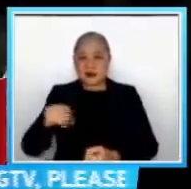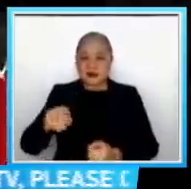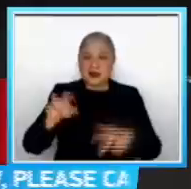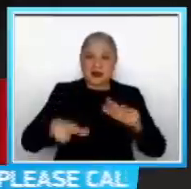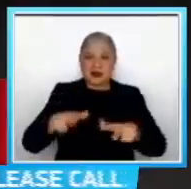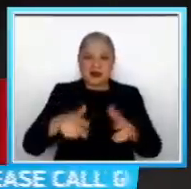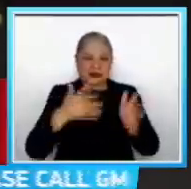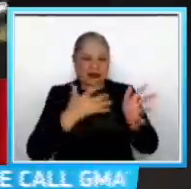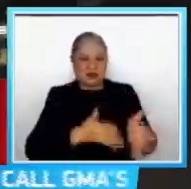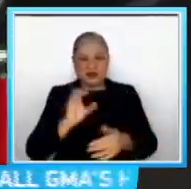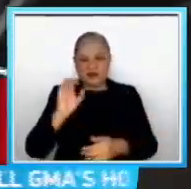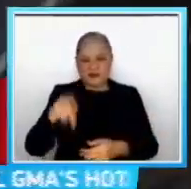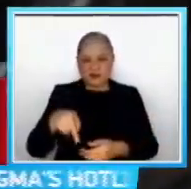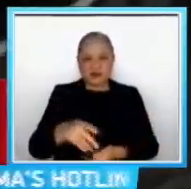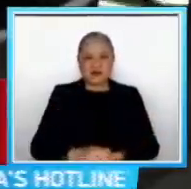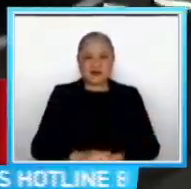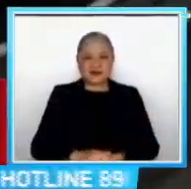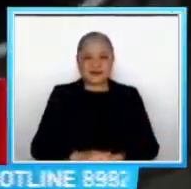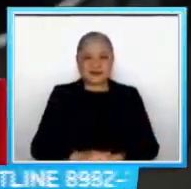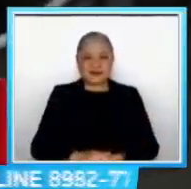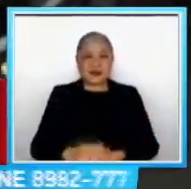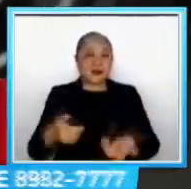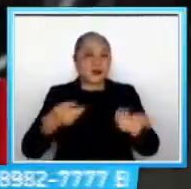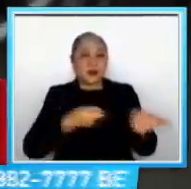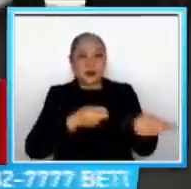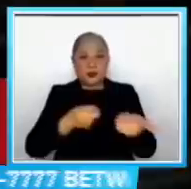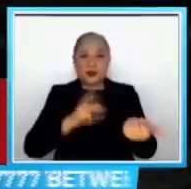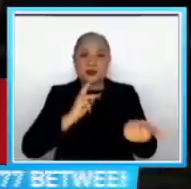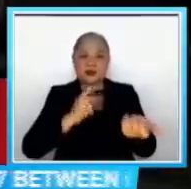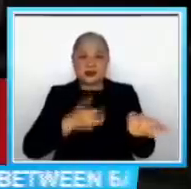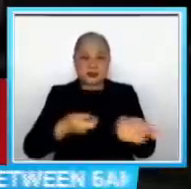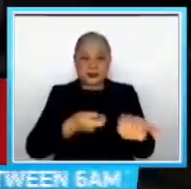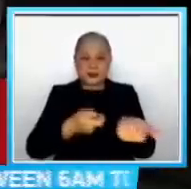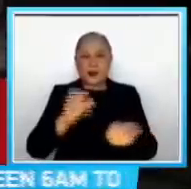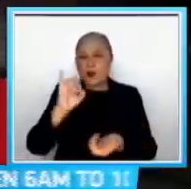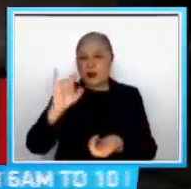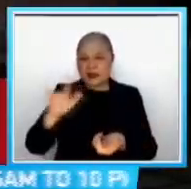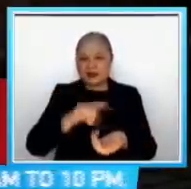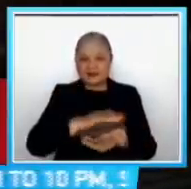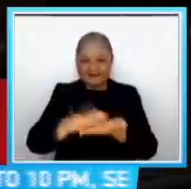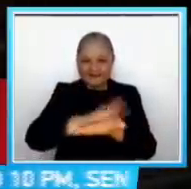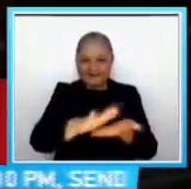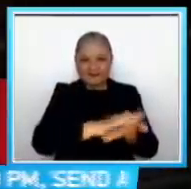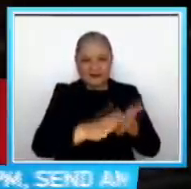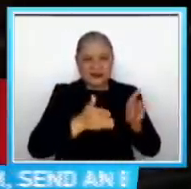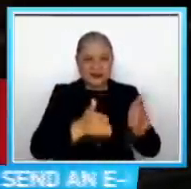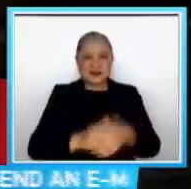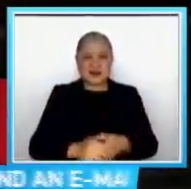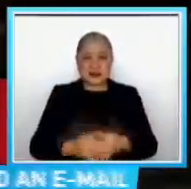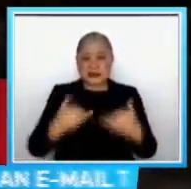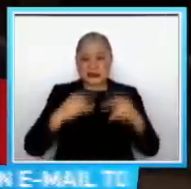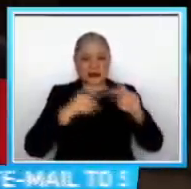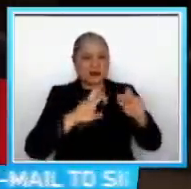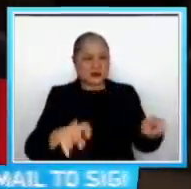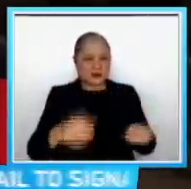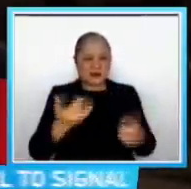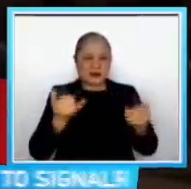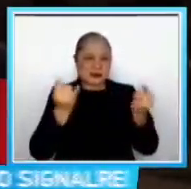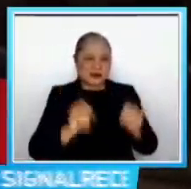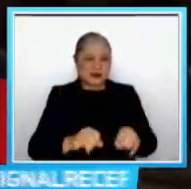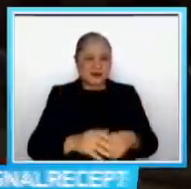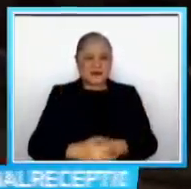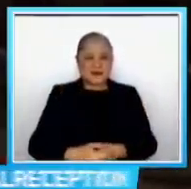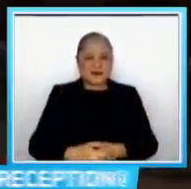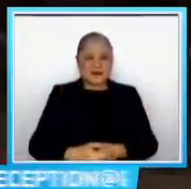kasama ko eh Binomba ng tubig ang tumagas sa gasolina sa kalsada Iniimbisigan pa ng BFP Quezon City ang insidente James